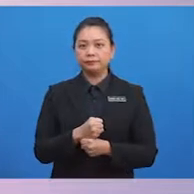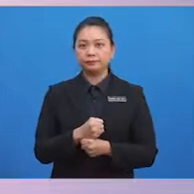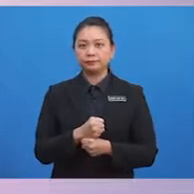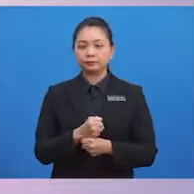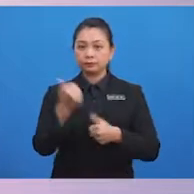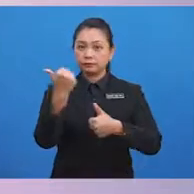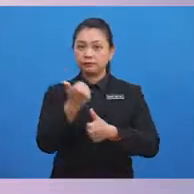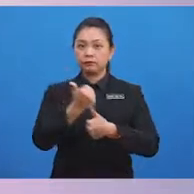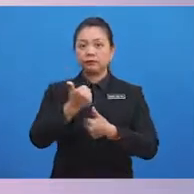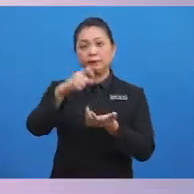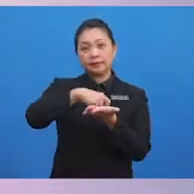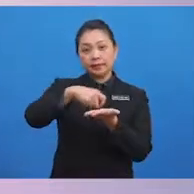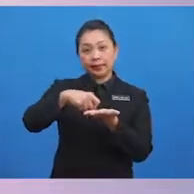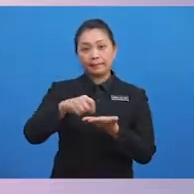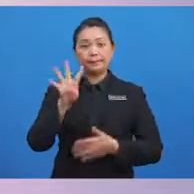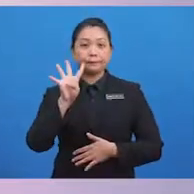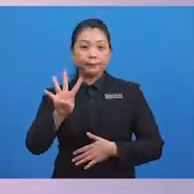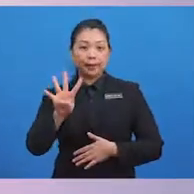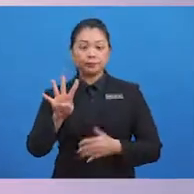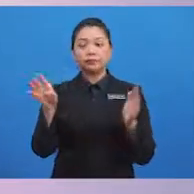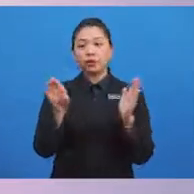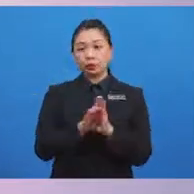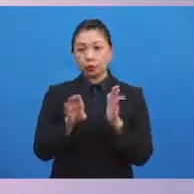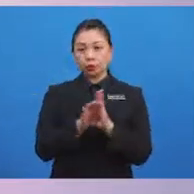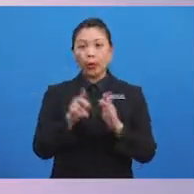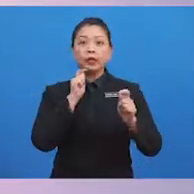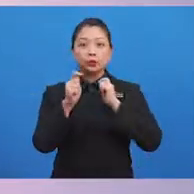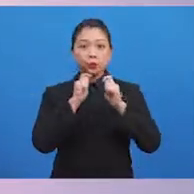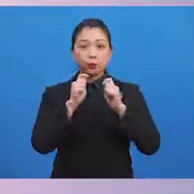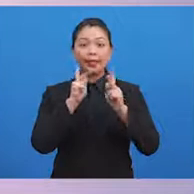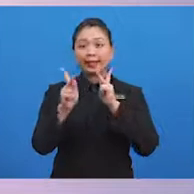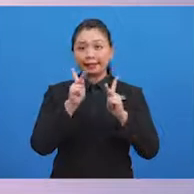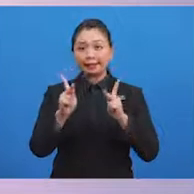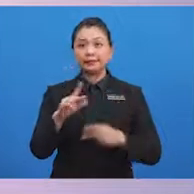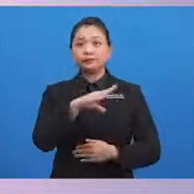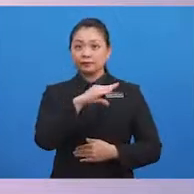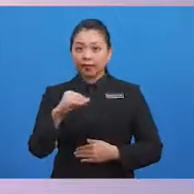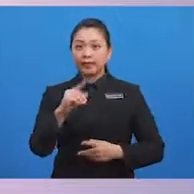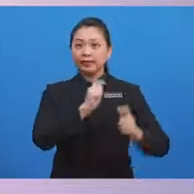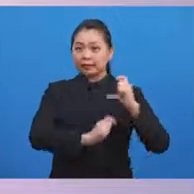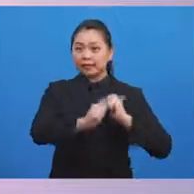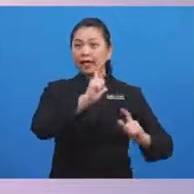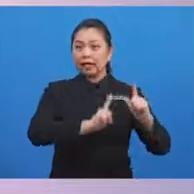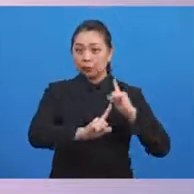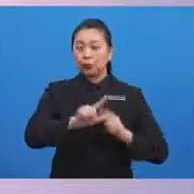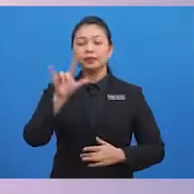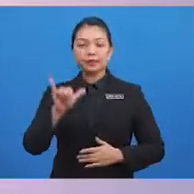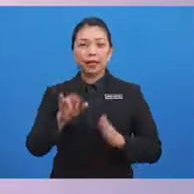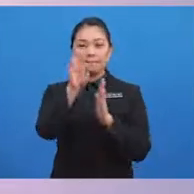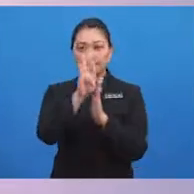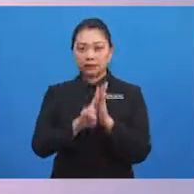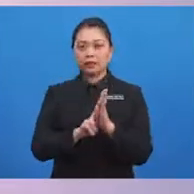menyatakan empat contoh tutup kata dan tingkat laku yang bersopan.